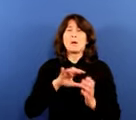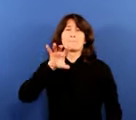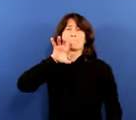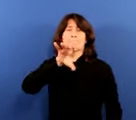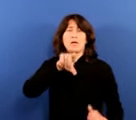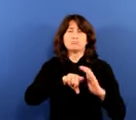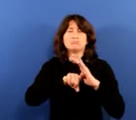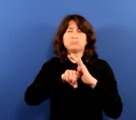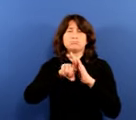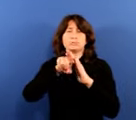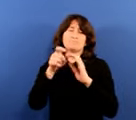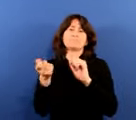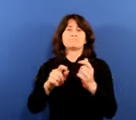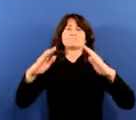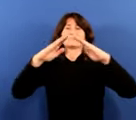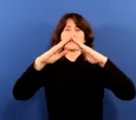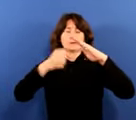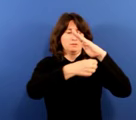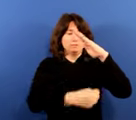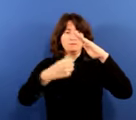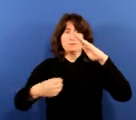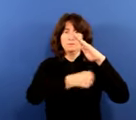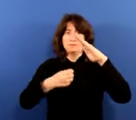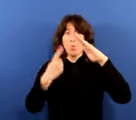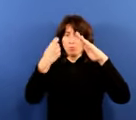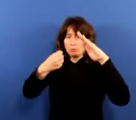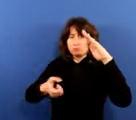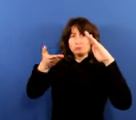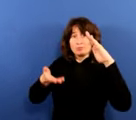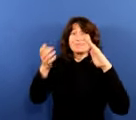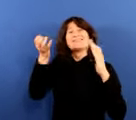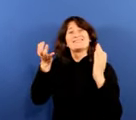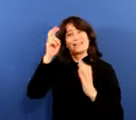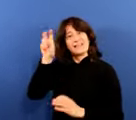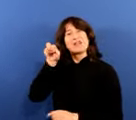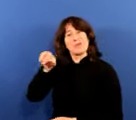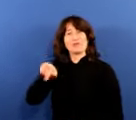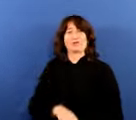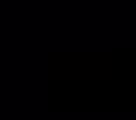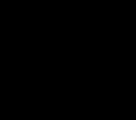Univertsitateren eta zentzaren eskutik datorkigun berrikuntza dela edo zein herrialderen garapenari eusten dioten zu tabetako bat.